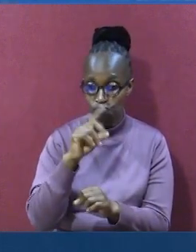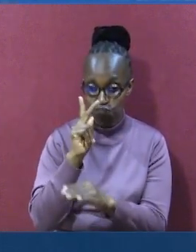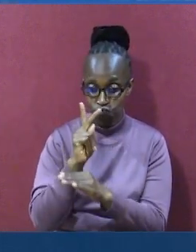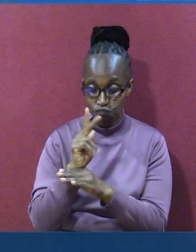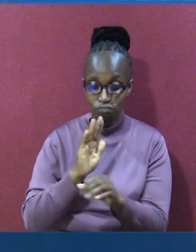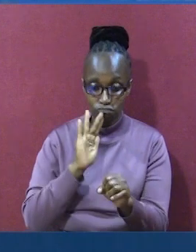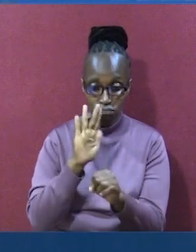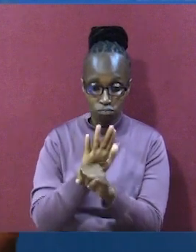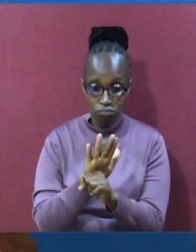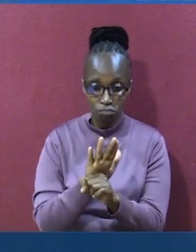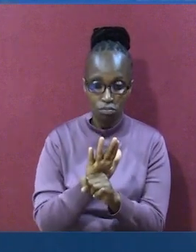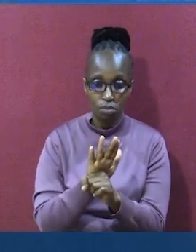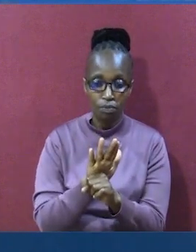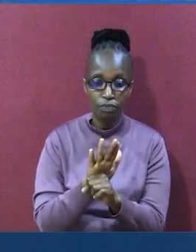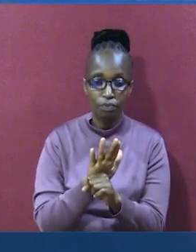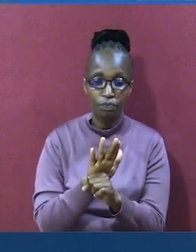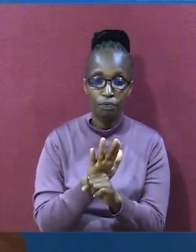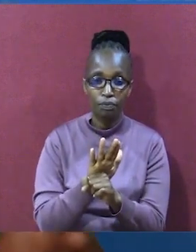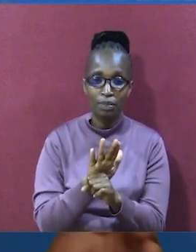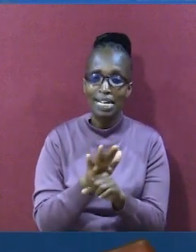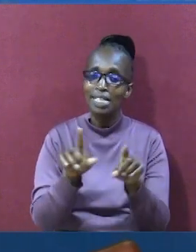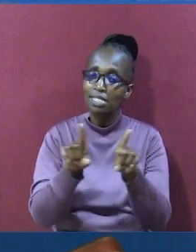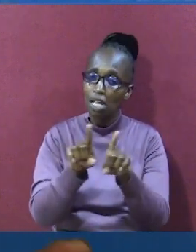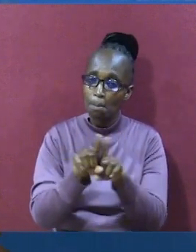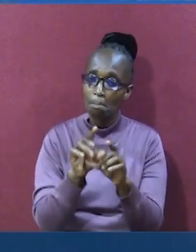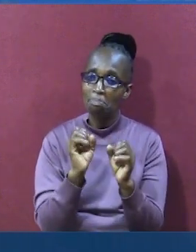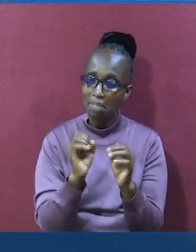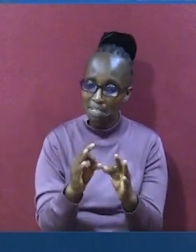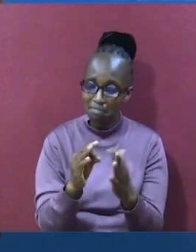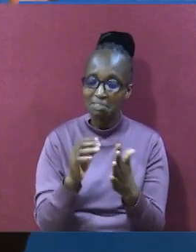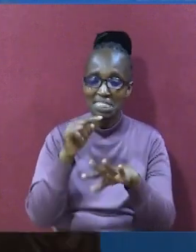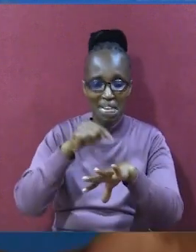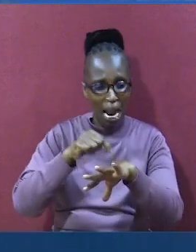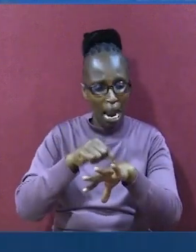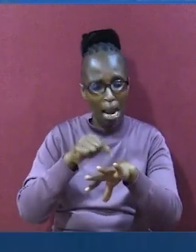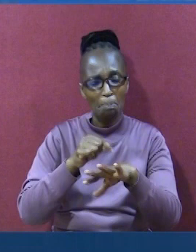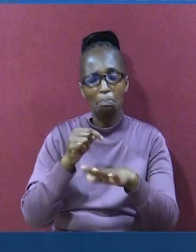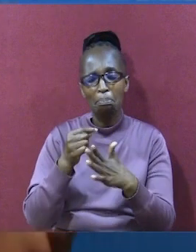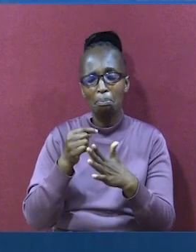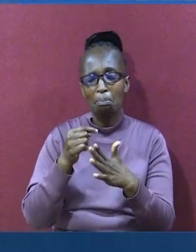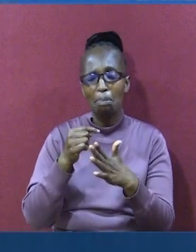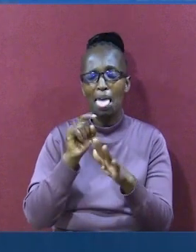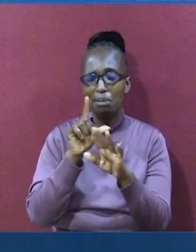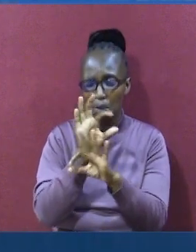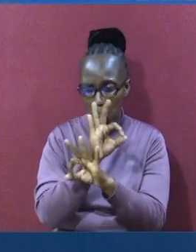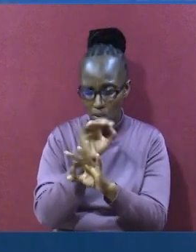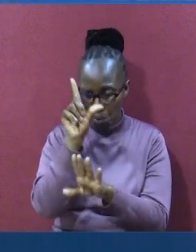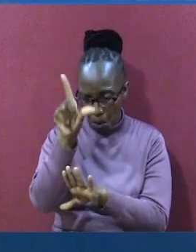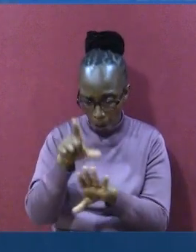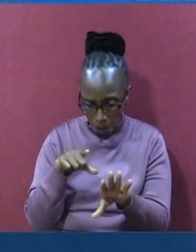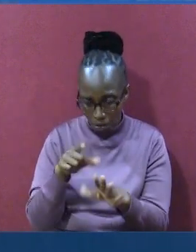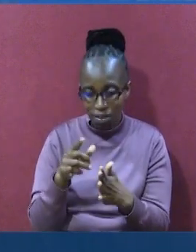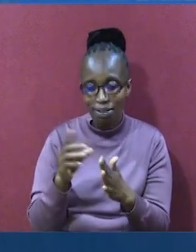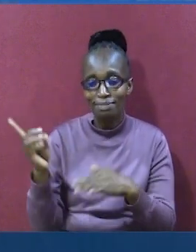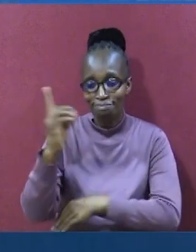promises. Usife moyo. Now, even if it may take long, it shall surely come to pass.